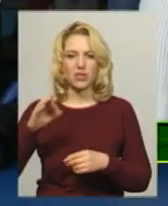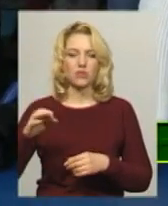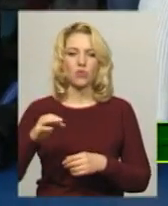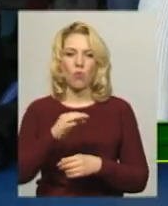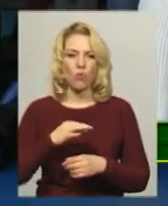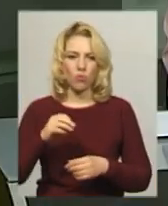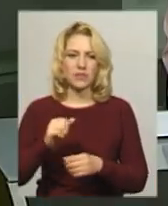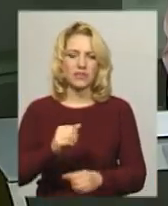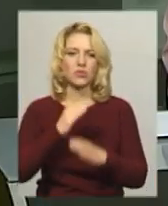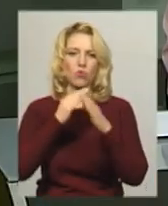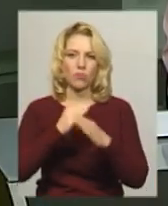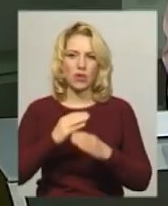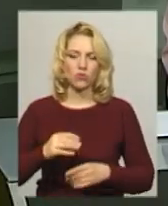бою.